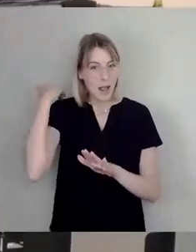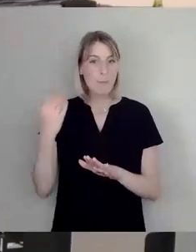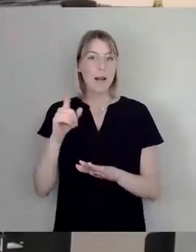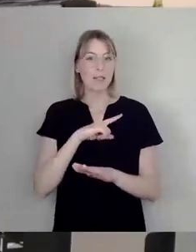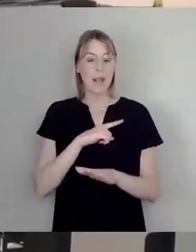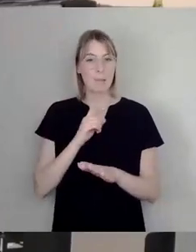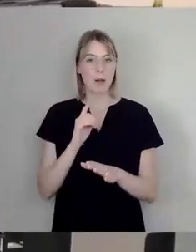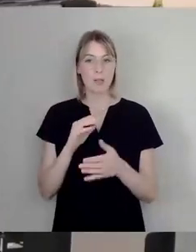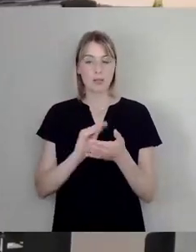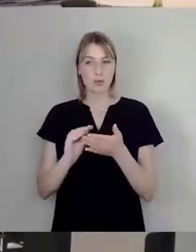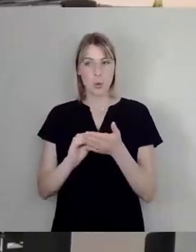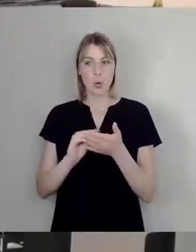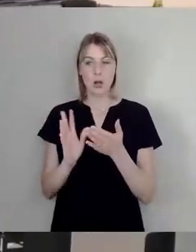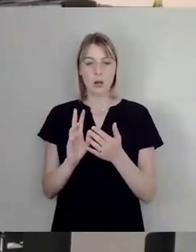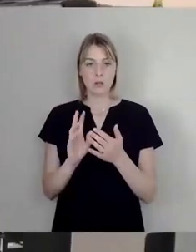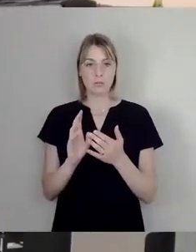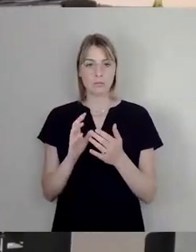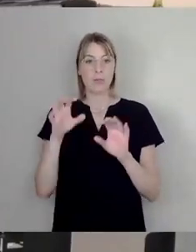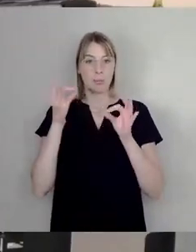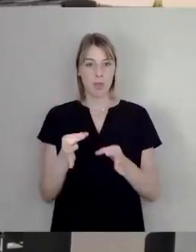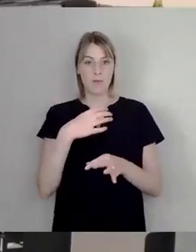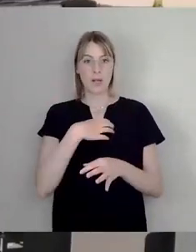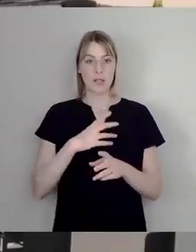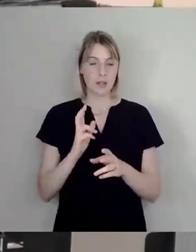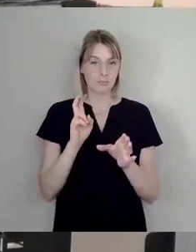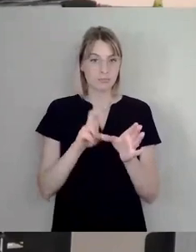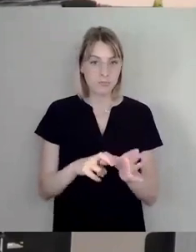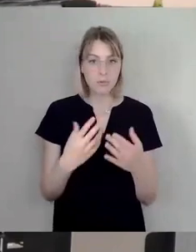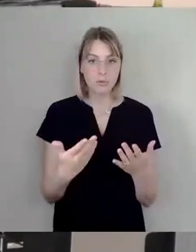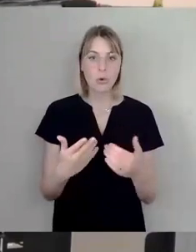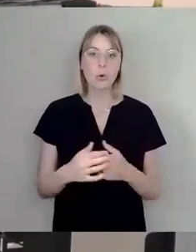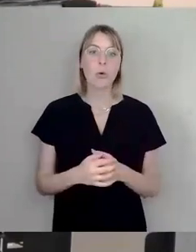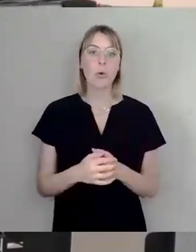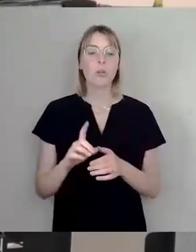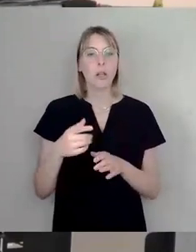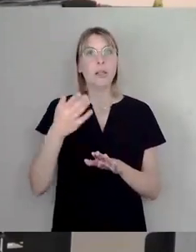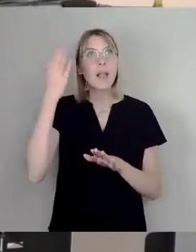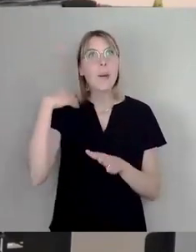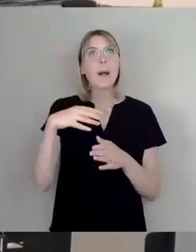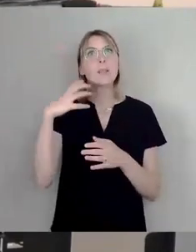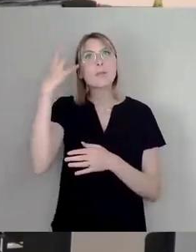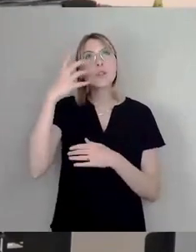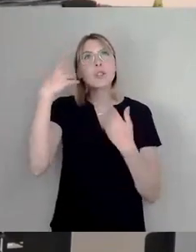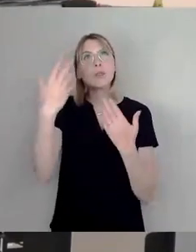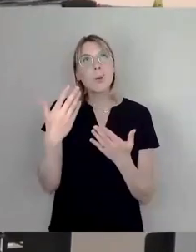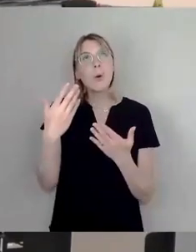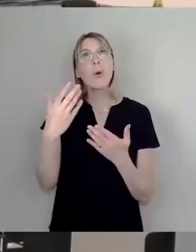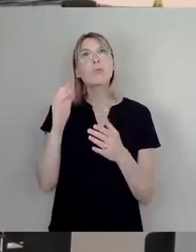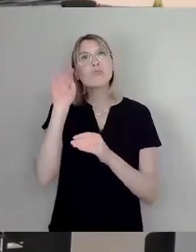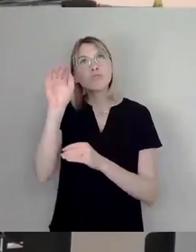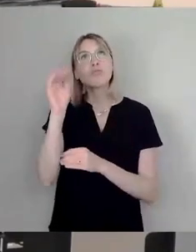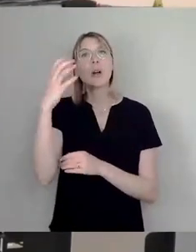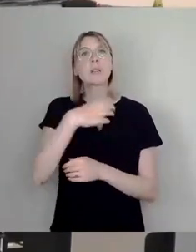alles möglich ist und mir vorgestellt habe, dass ich irgendwann mal nach Dresden ziehe. Jetzt habe ich hier mit